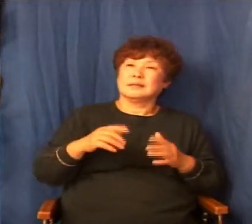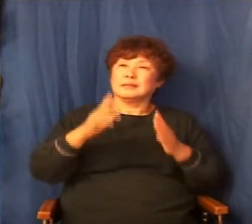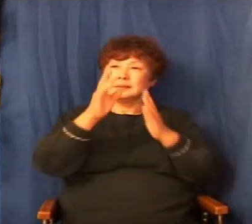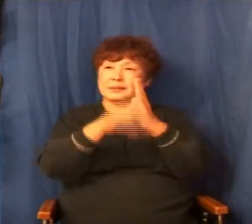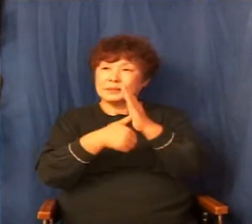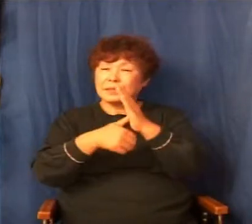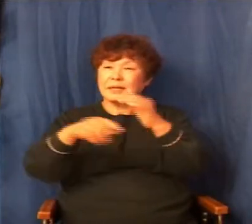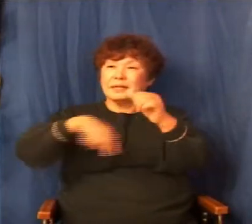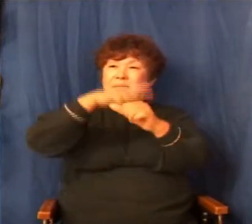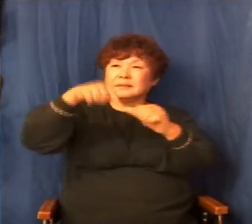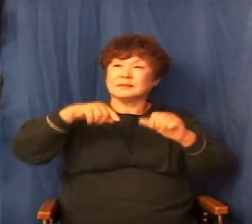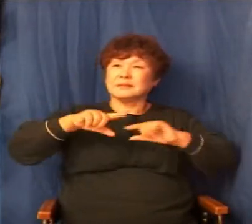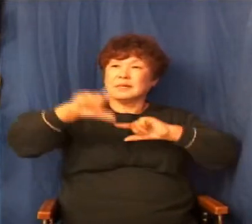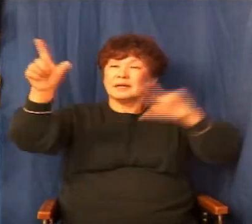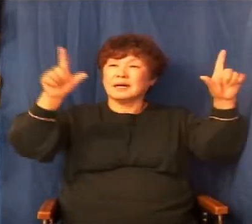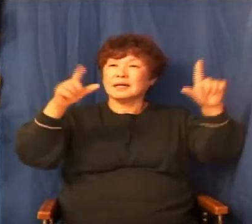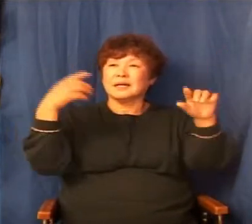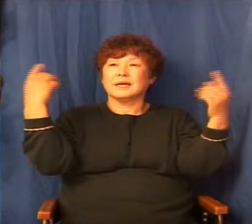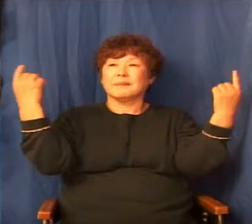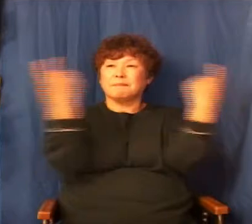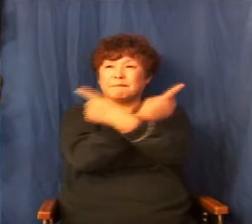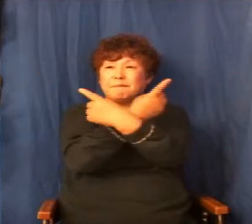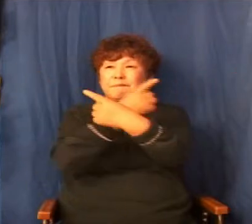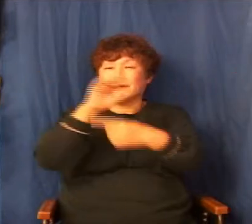여러분 그럼 우리는 어떤 사람 되어야 될까요?